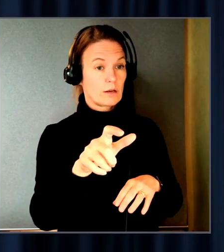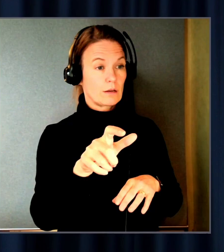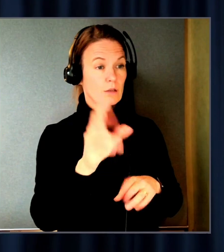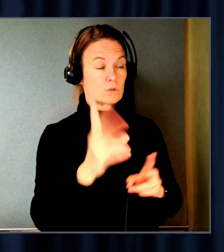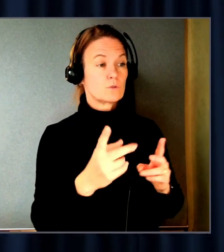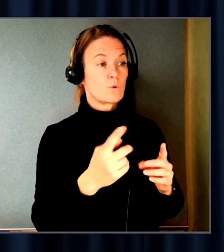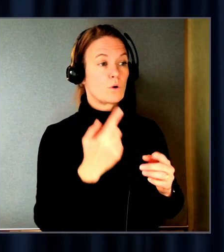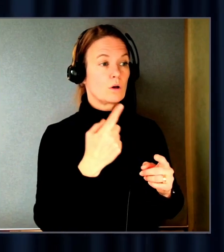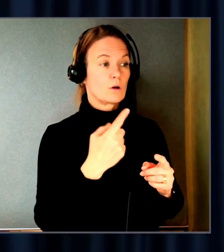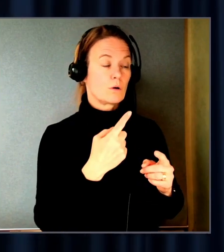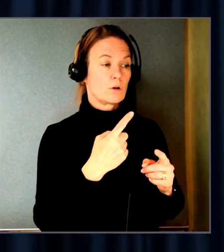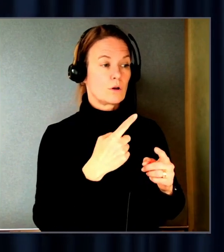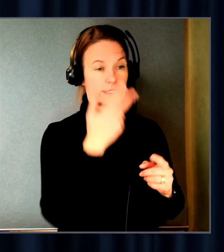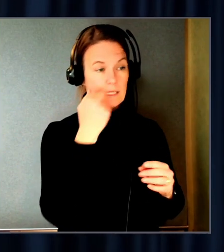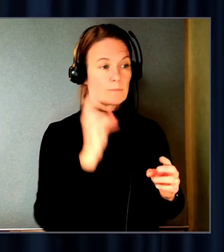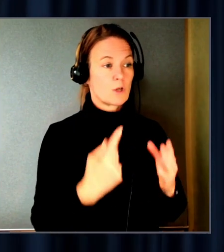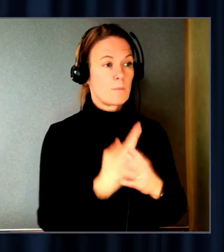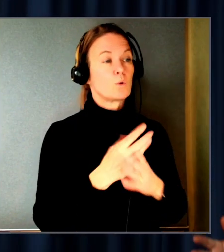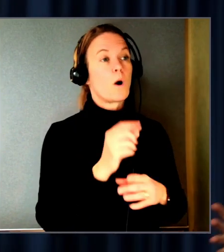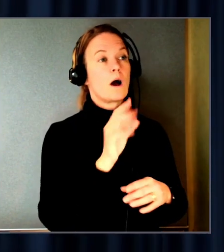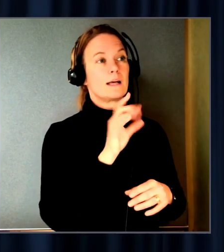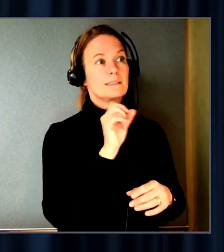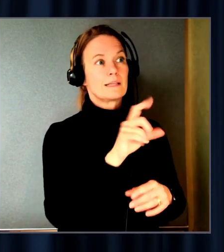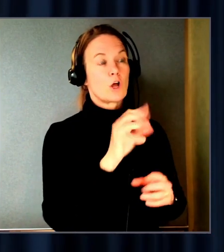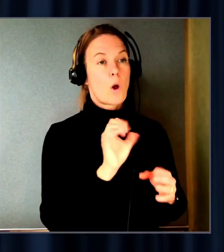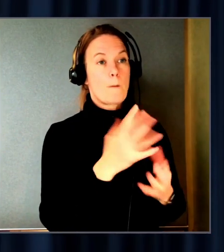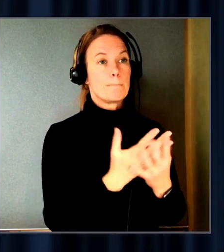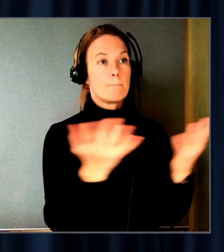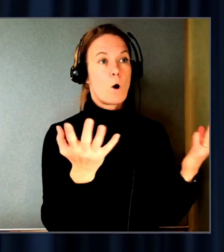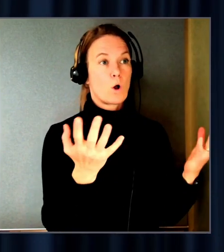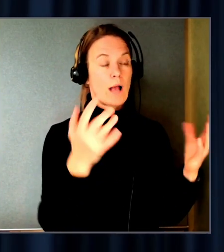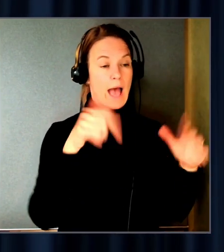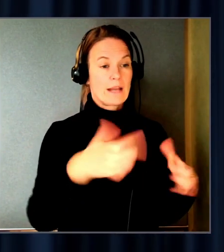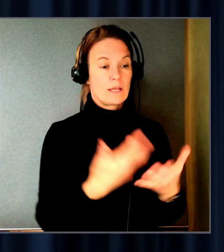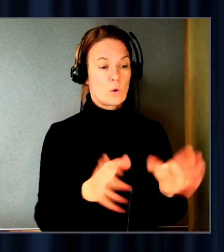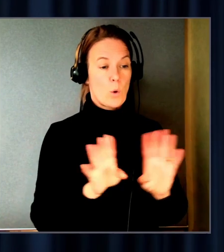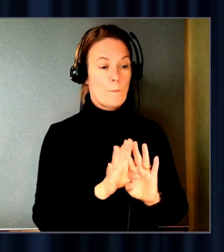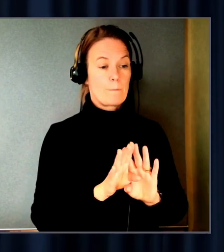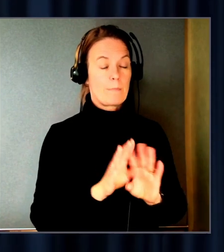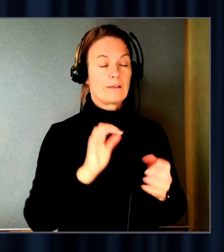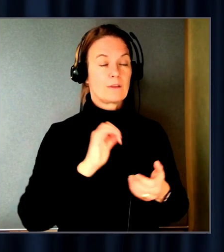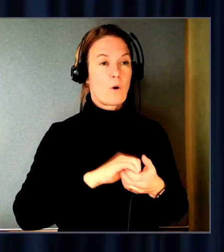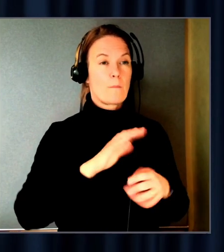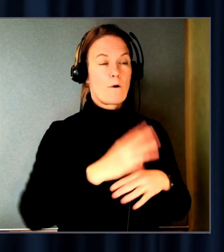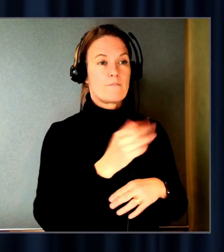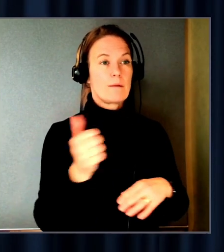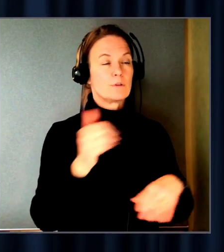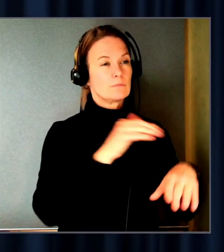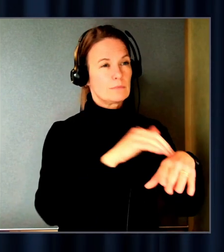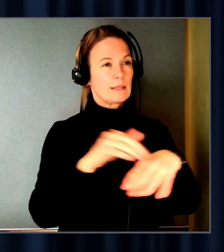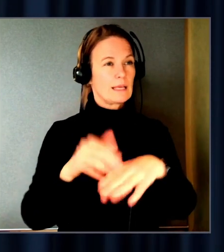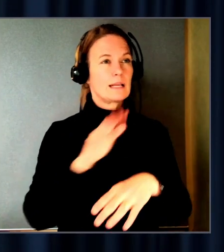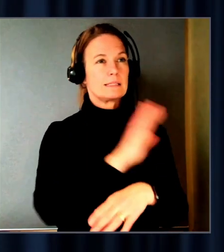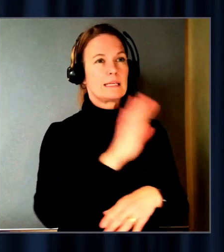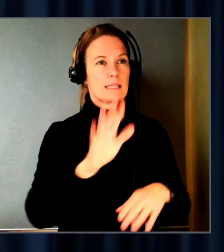möjligt. För då skickar ni i alla fall en signal. Och är det många här i rummet och på webben som följer som påtalar för sina leverantörer. Då kommer de